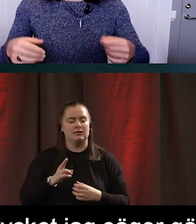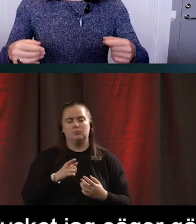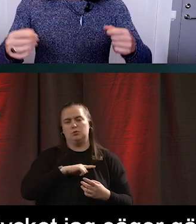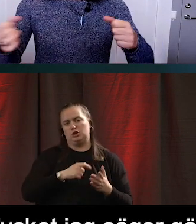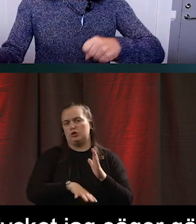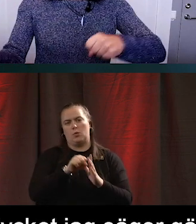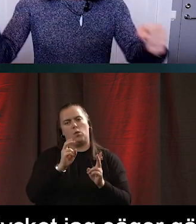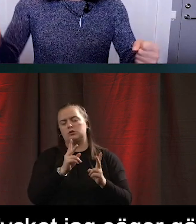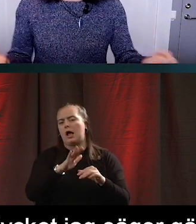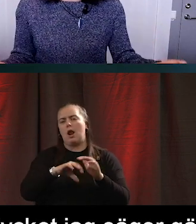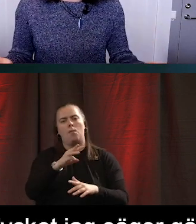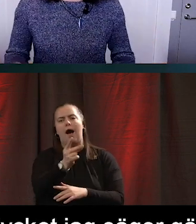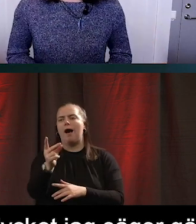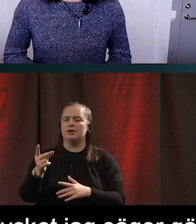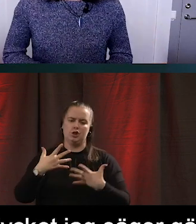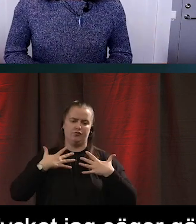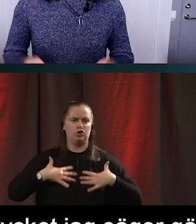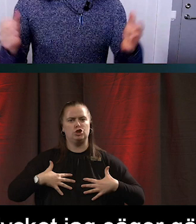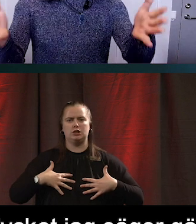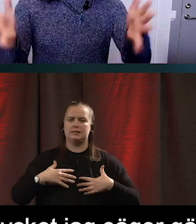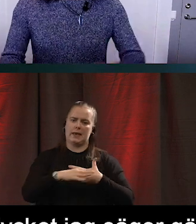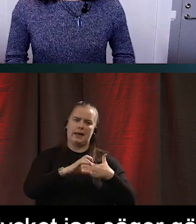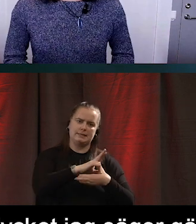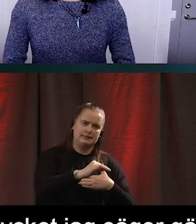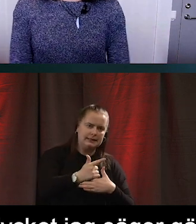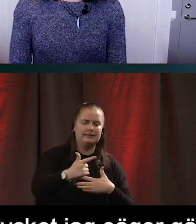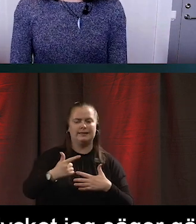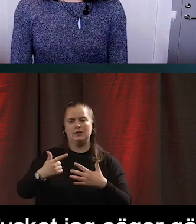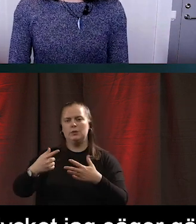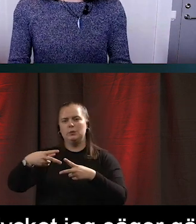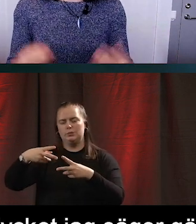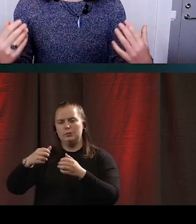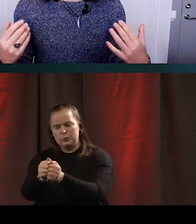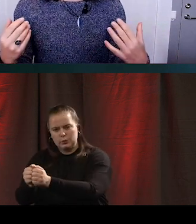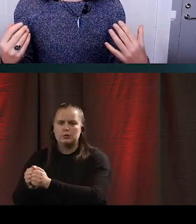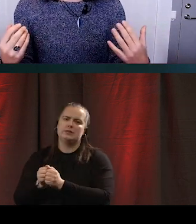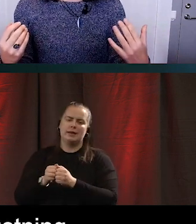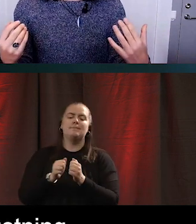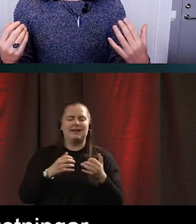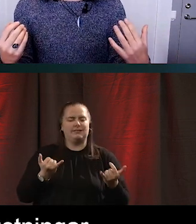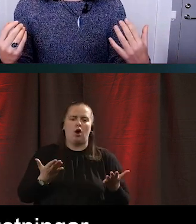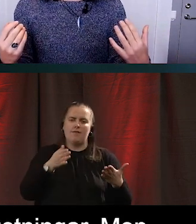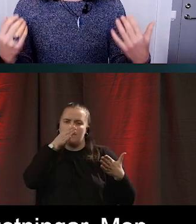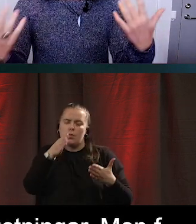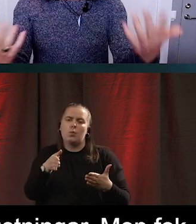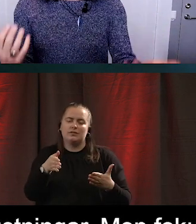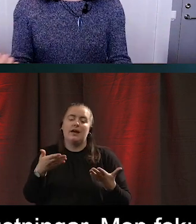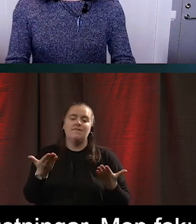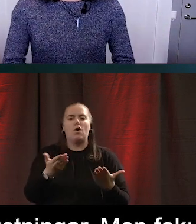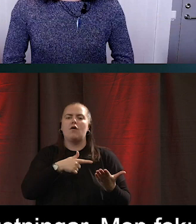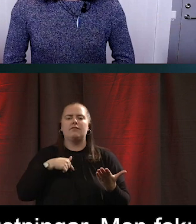maskiner, redskap, utrustningar. Men idag så är ju naturligtvis fokuset på saker vi tar del av i en